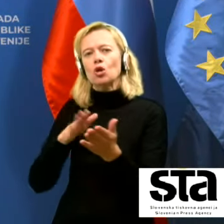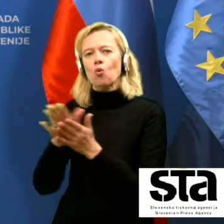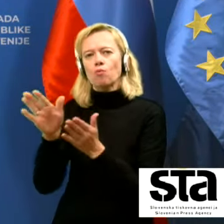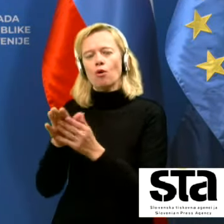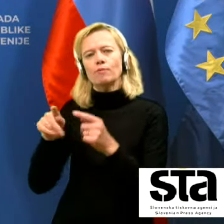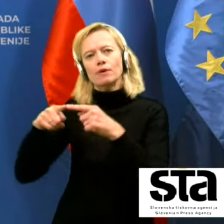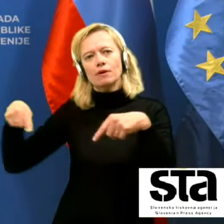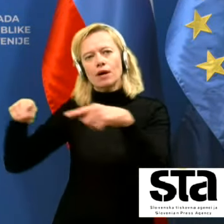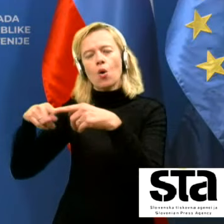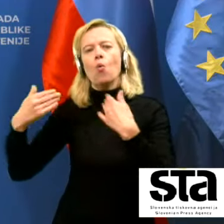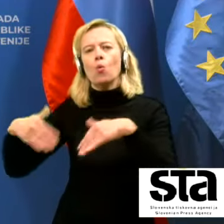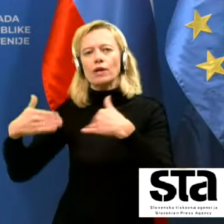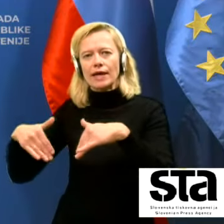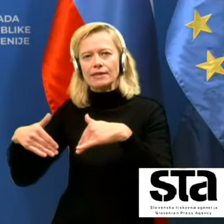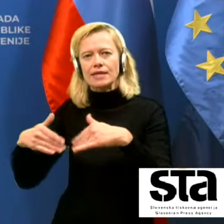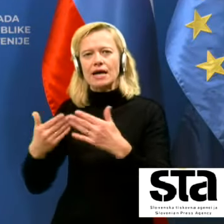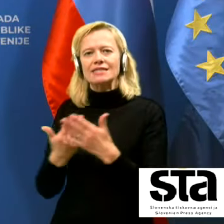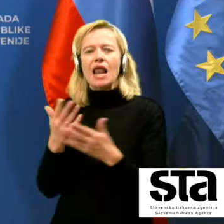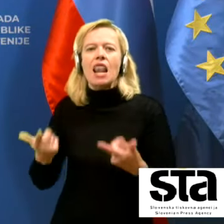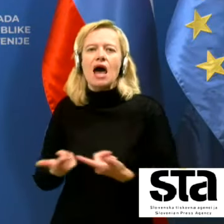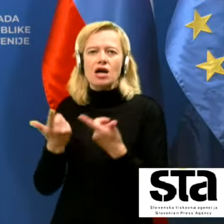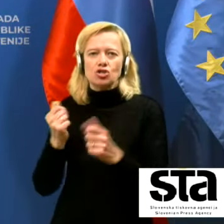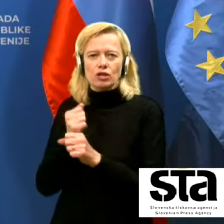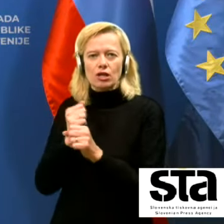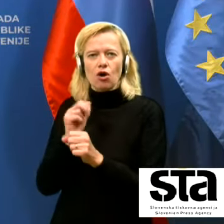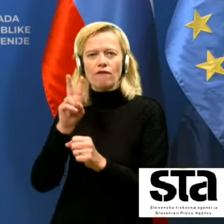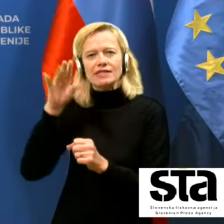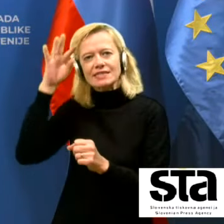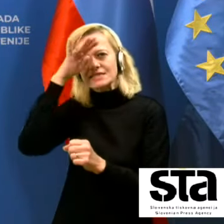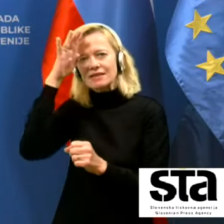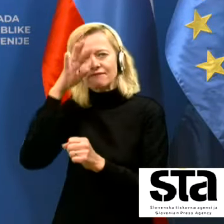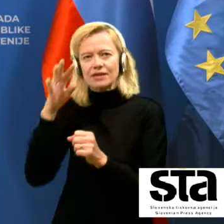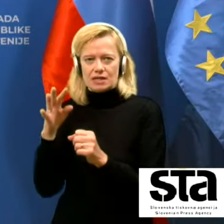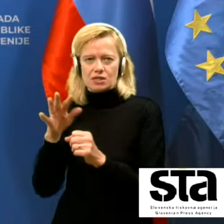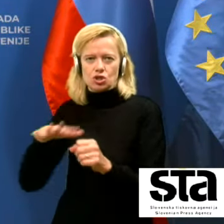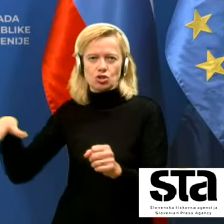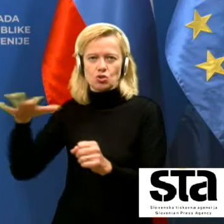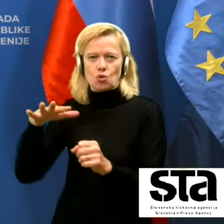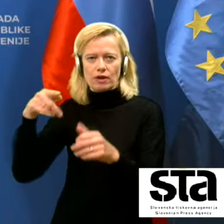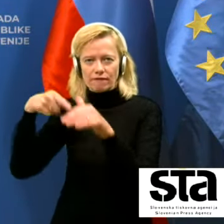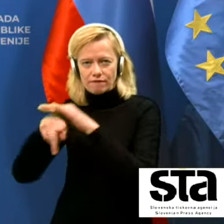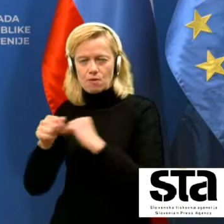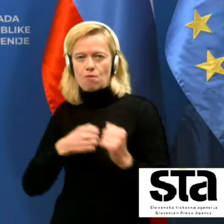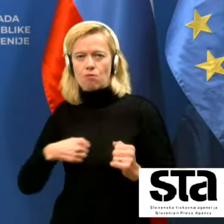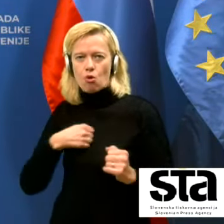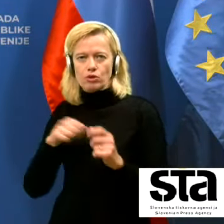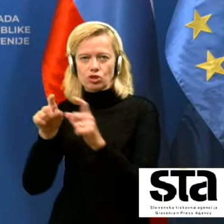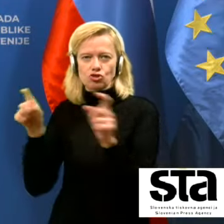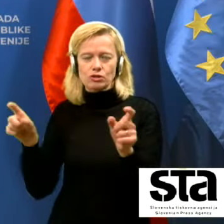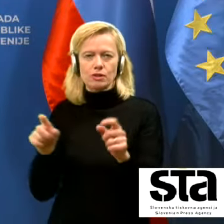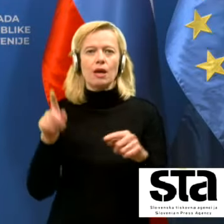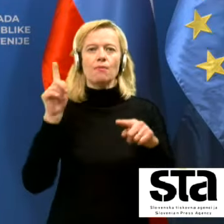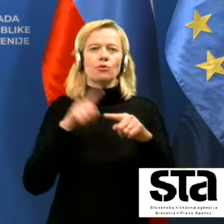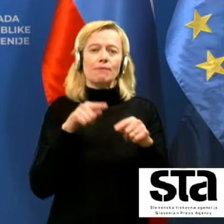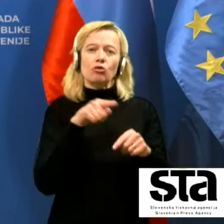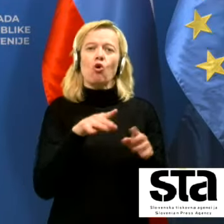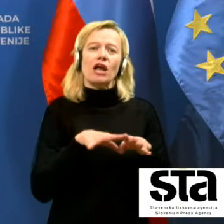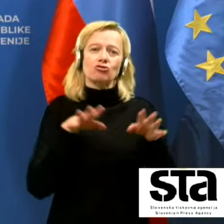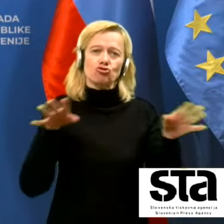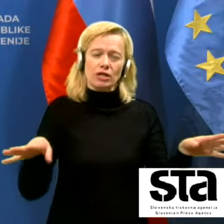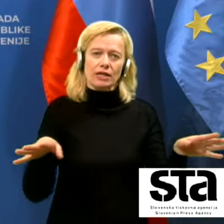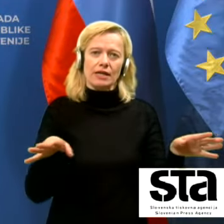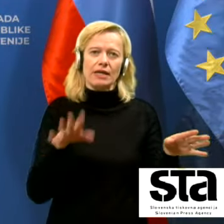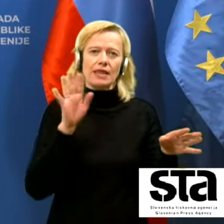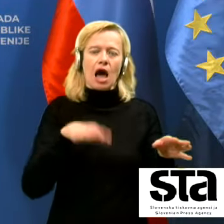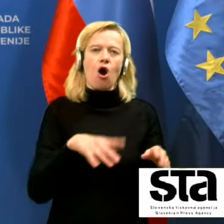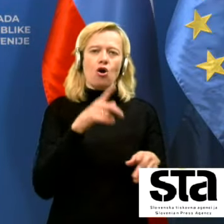lažje delo v sebih conah, v bovnišnicah, potem pa to rašili svede z odlokom tudi na